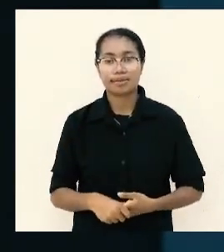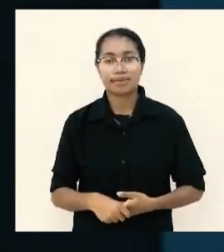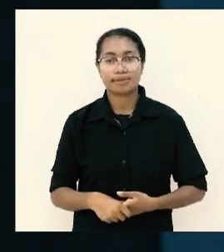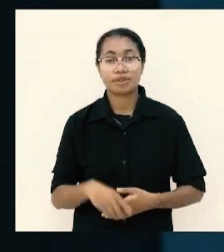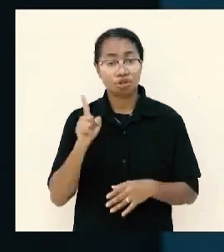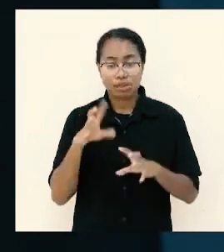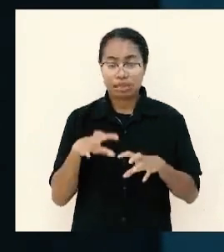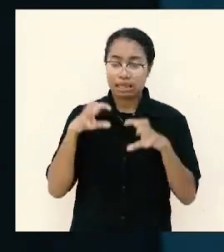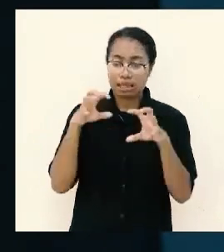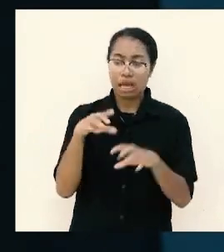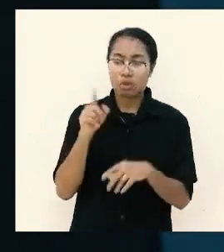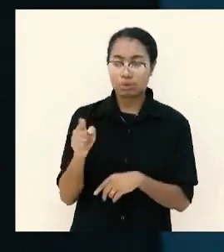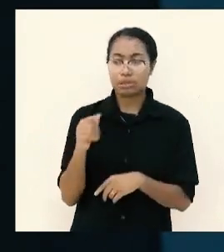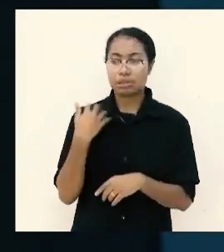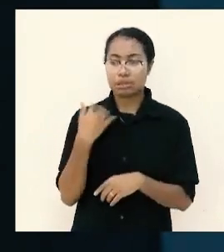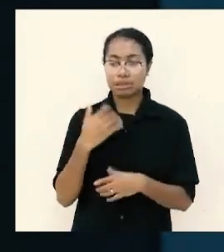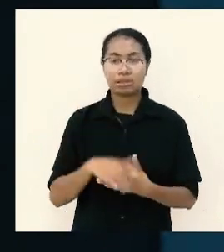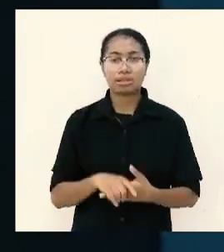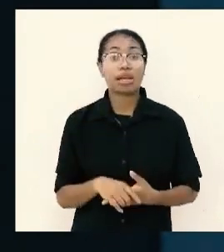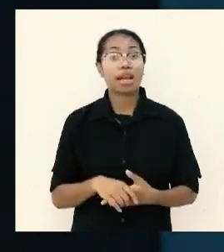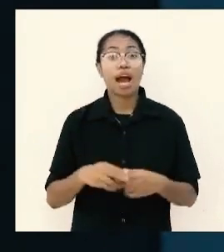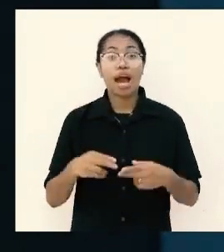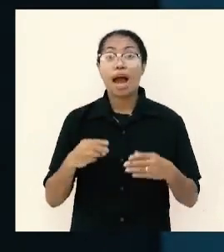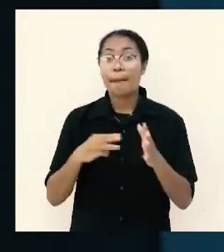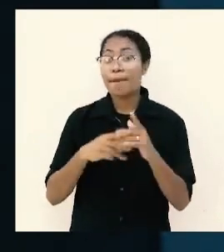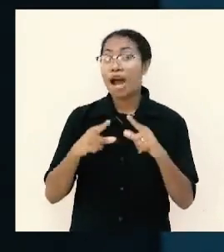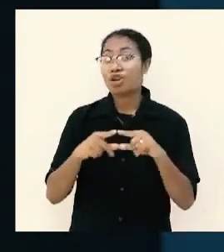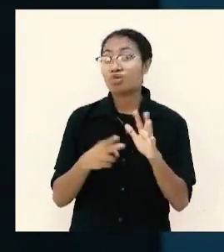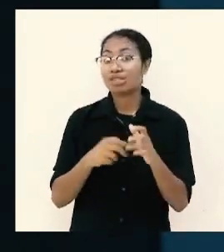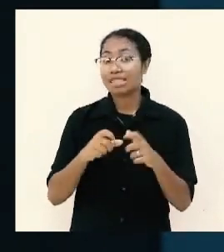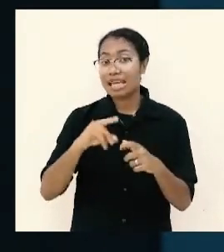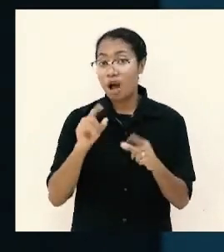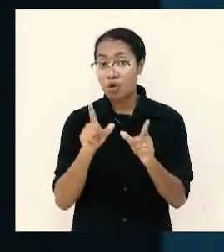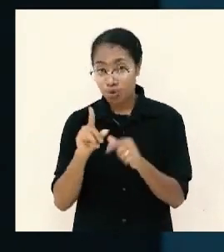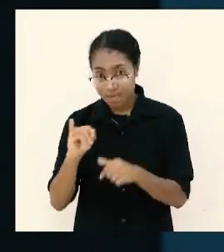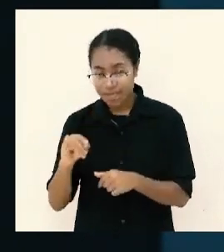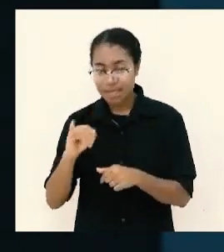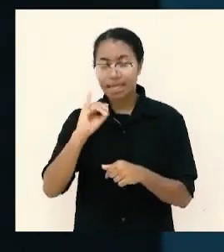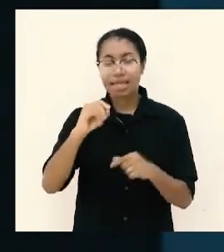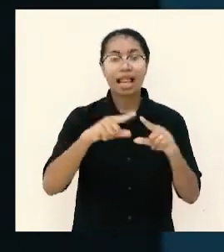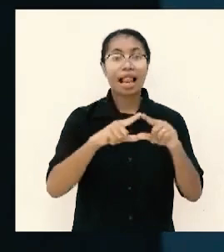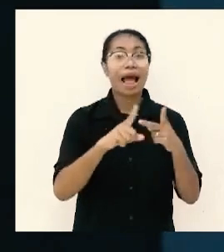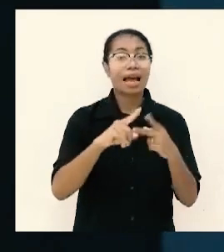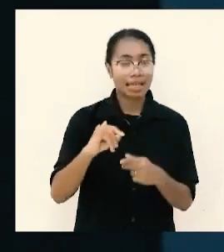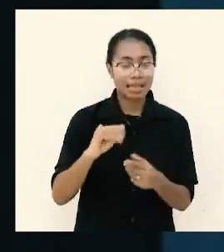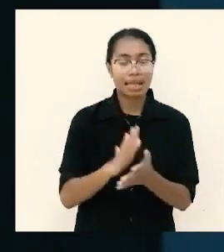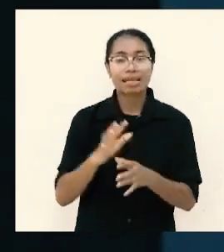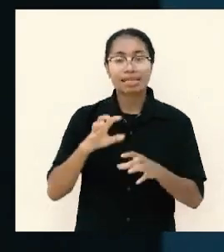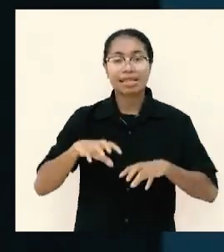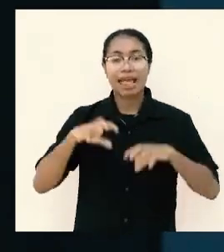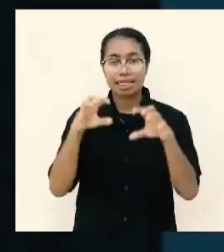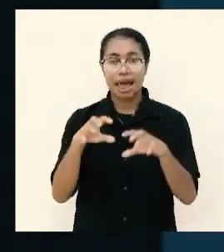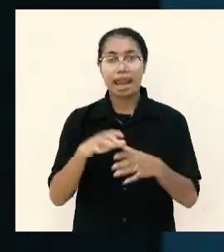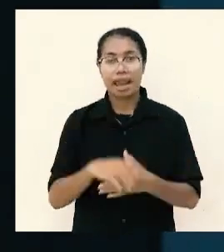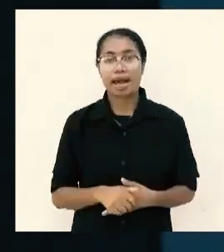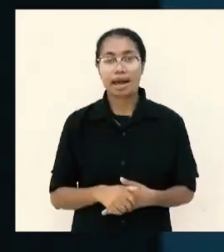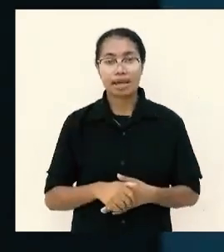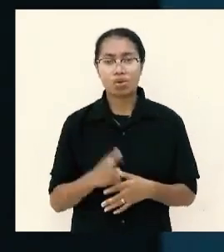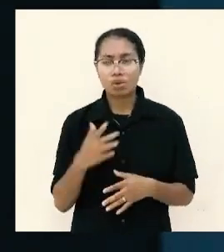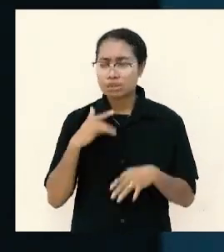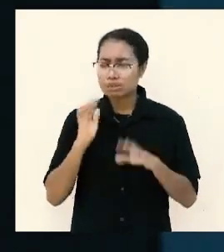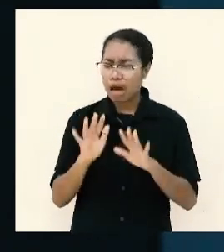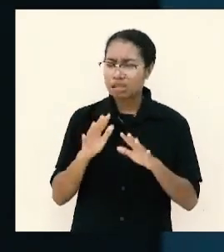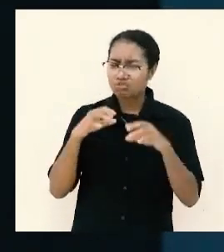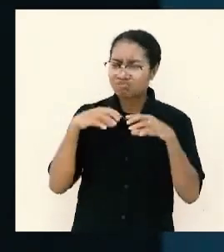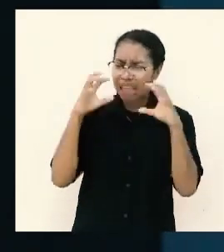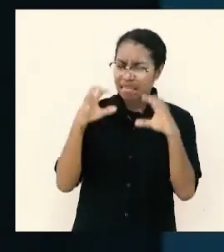jadi ada manusiawi ada ilahi ada setani banyak orang menjadi setani